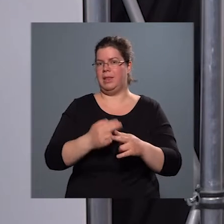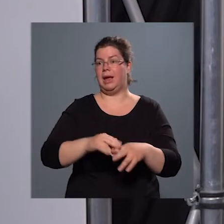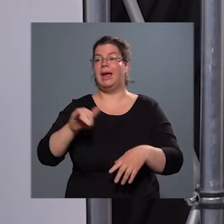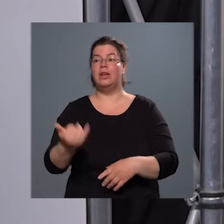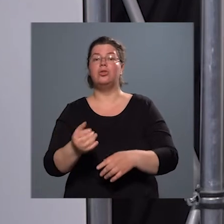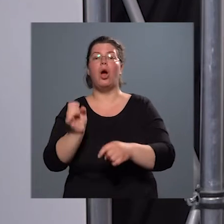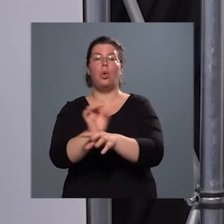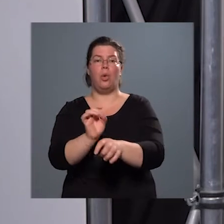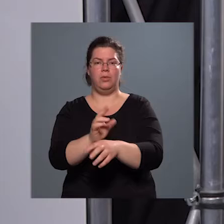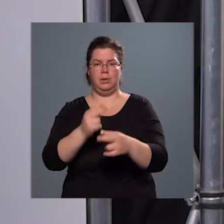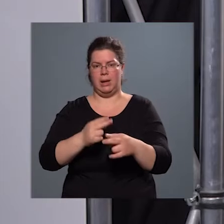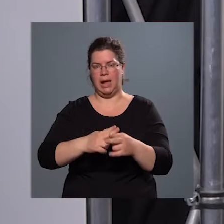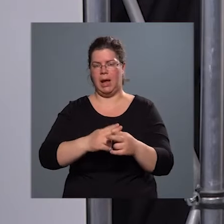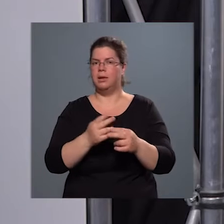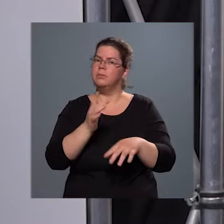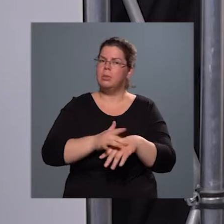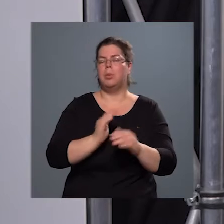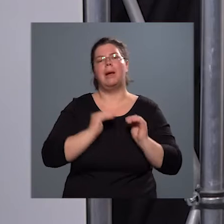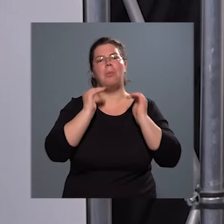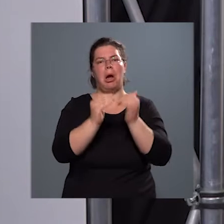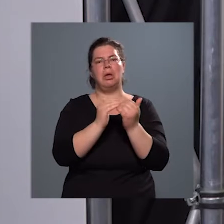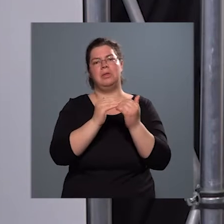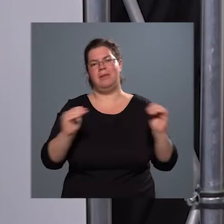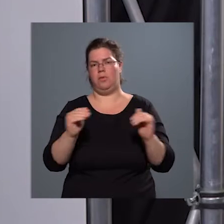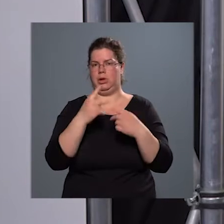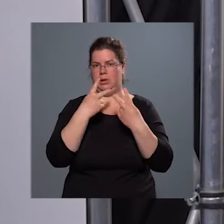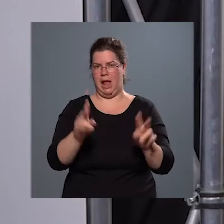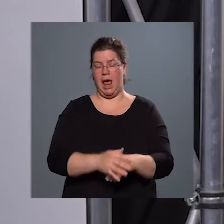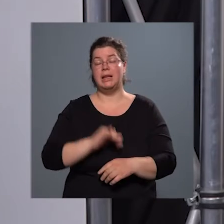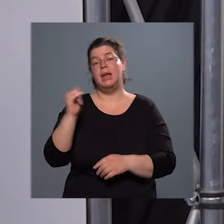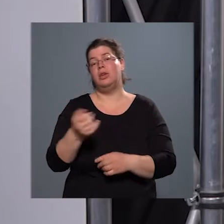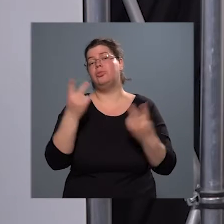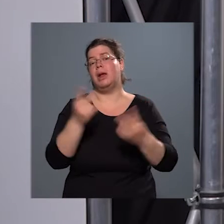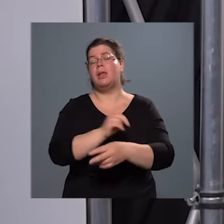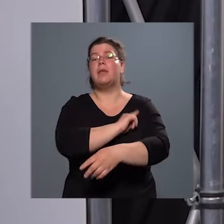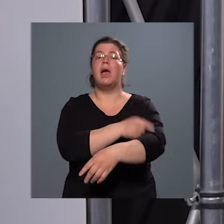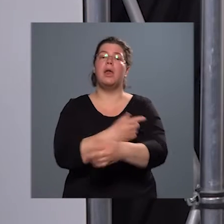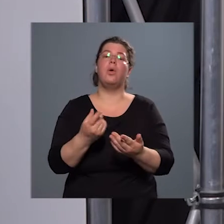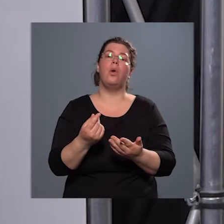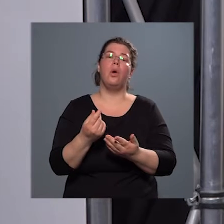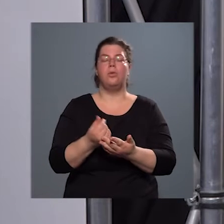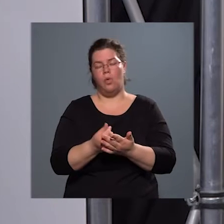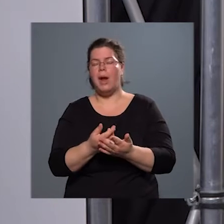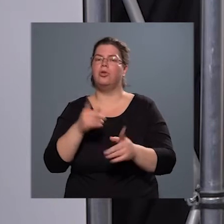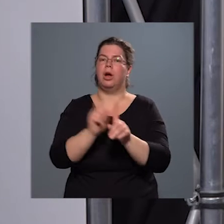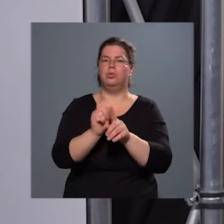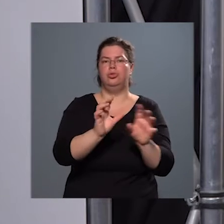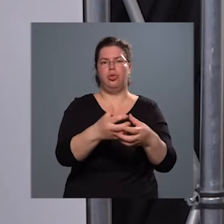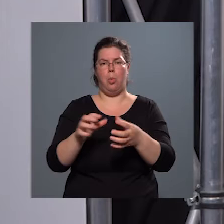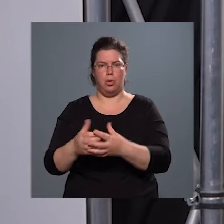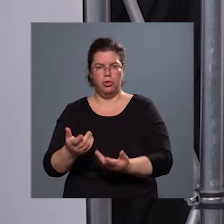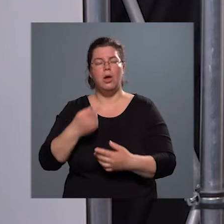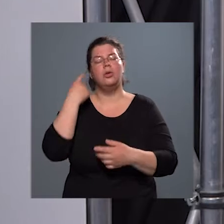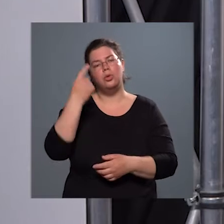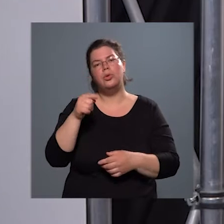betegeket megpróbáljuk minél magasabb színvonal ellátni, és nyilvánvalóan az erőforrásainkat úgy csoportosítani, hogy ezt a feladatot